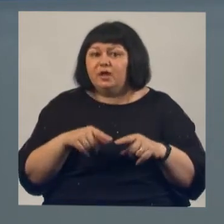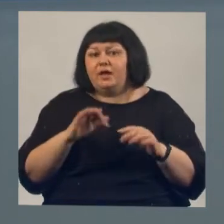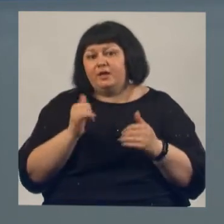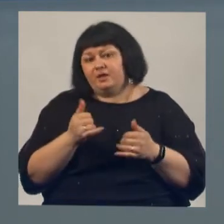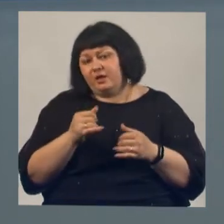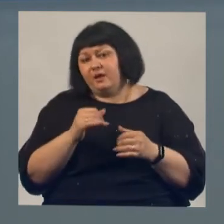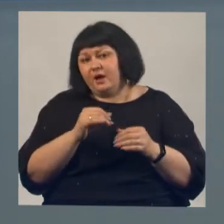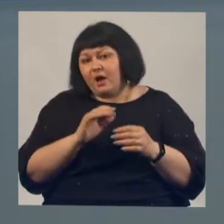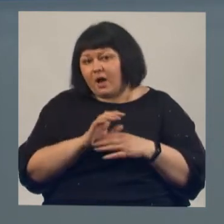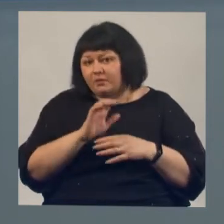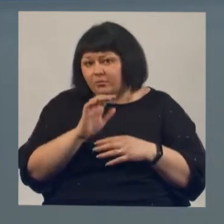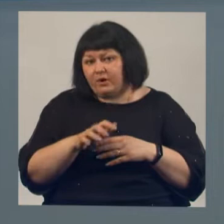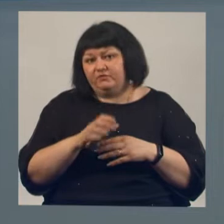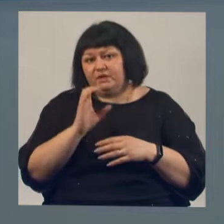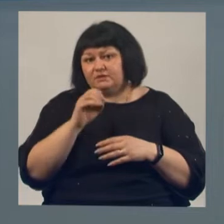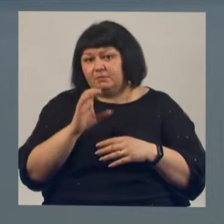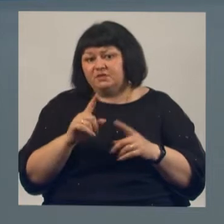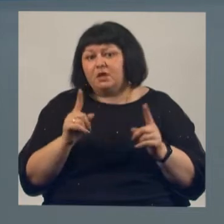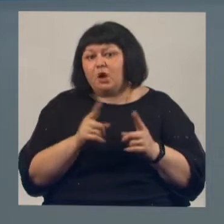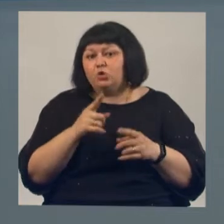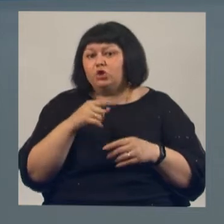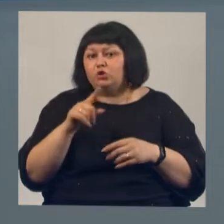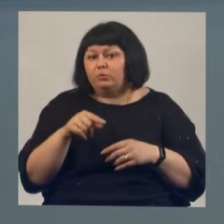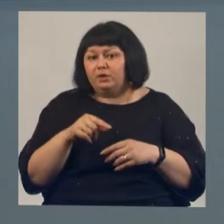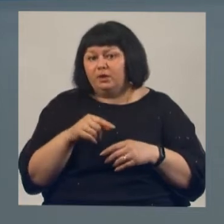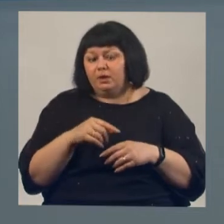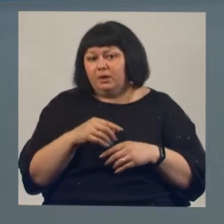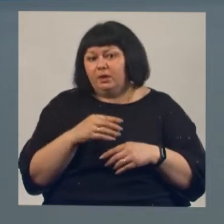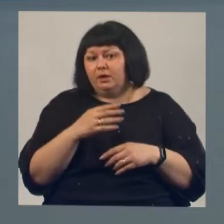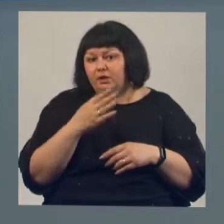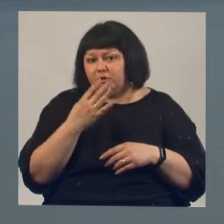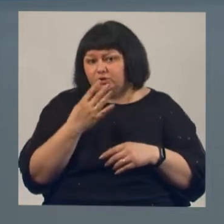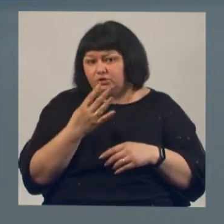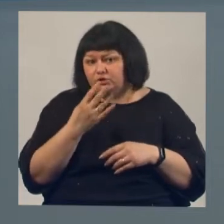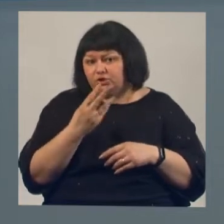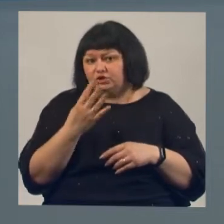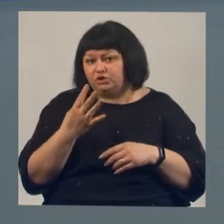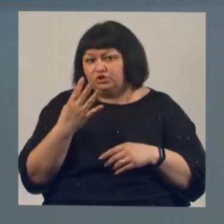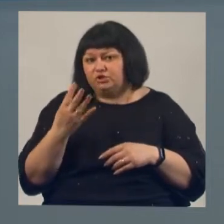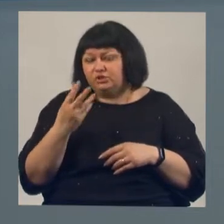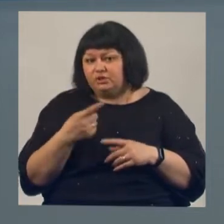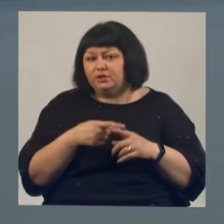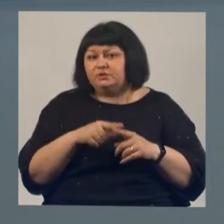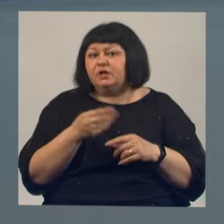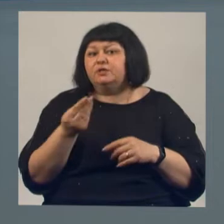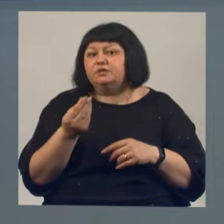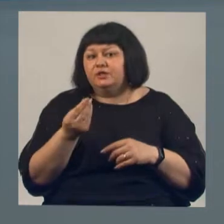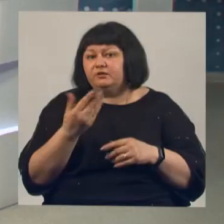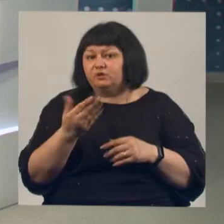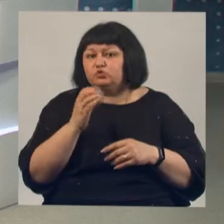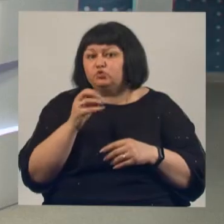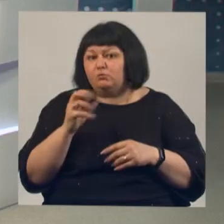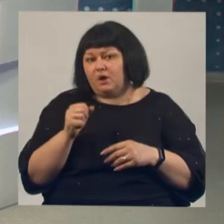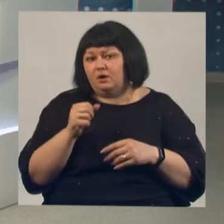фонда, отправив смс на короткий номер 443 с текстом «Белогорье 100», где 100 – это сумма вашего пожертвования.